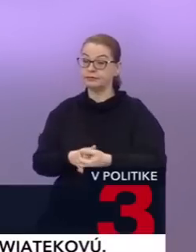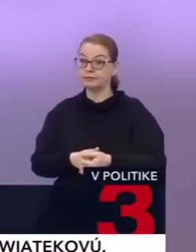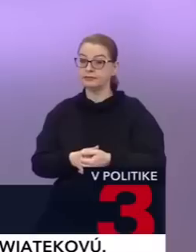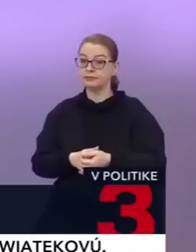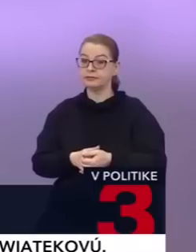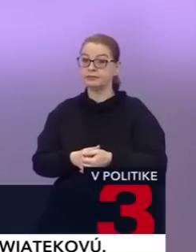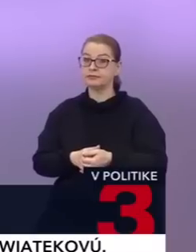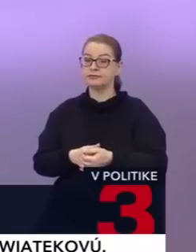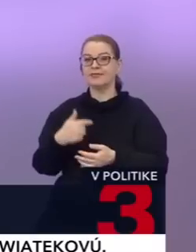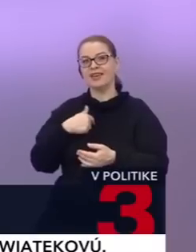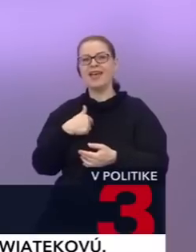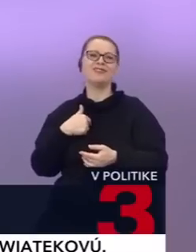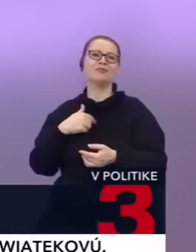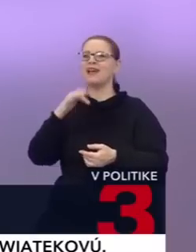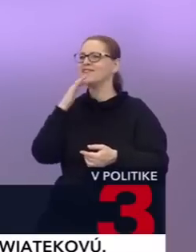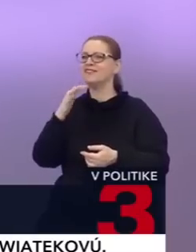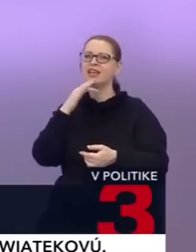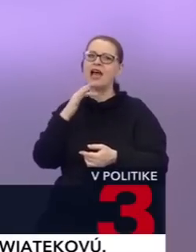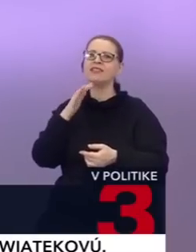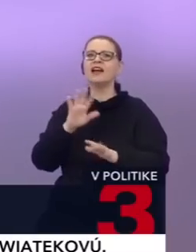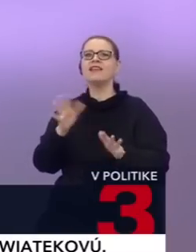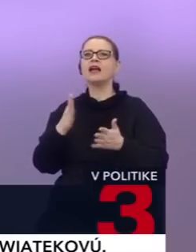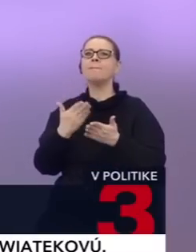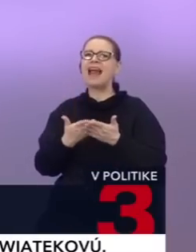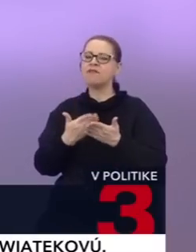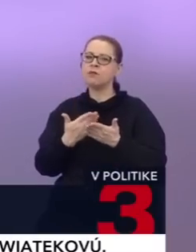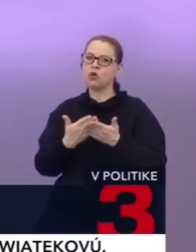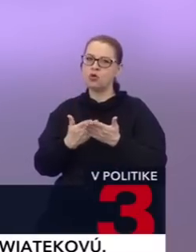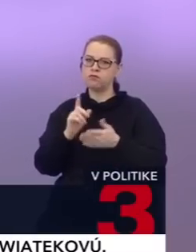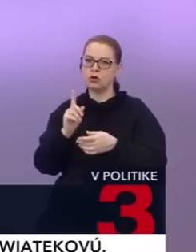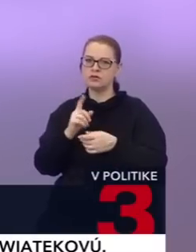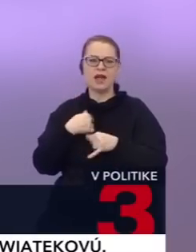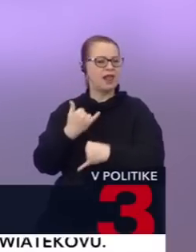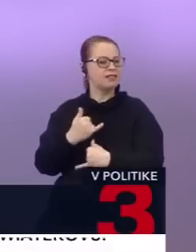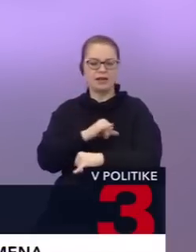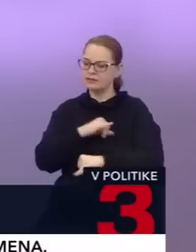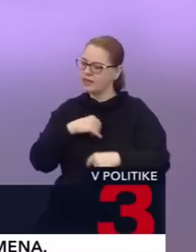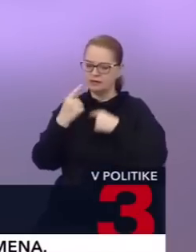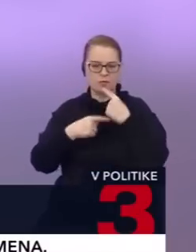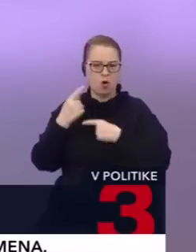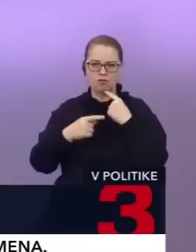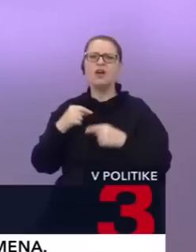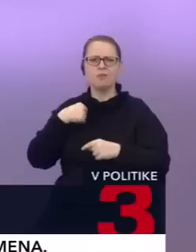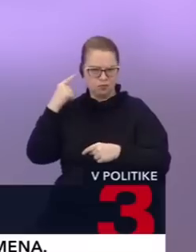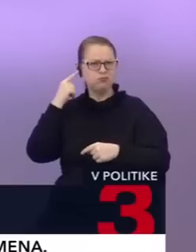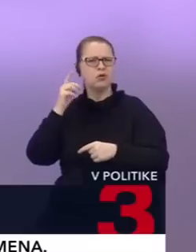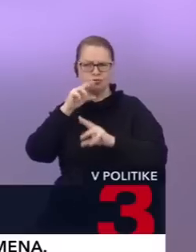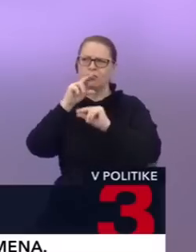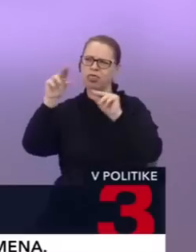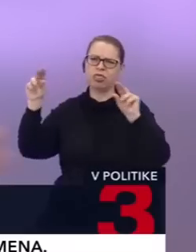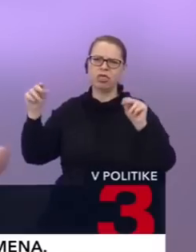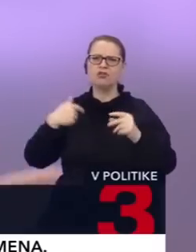o nejakej pravdepodobnosti. Áno. Ale ak dovolíte, nebudem to teraz komentovať, lebo áno, zaznevajú tu hlasy, čo všetko